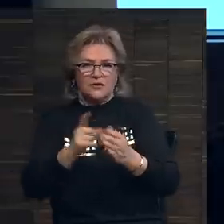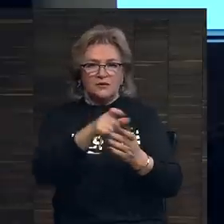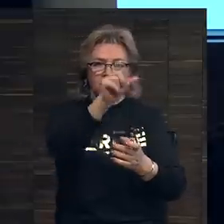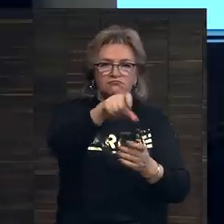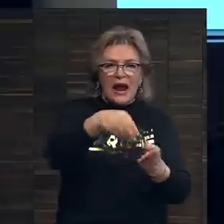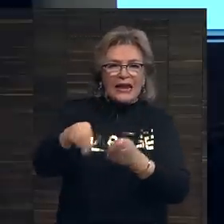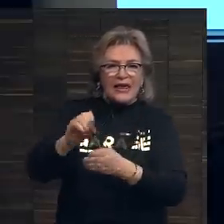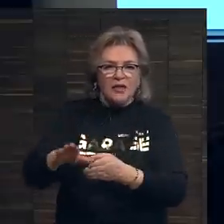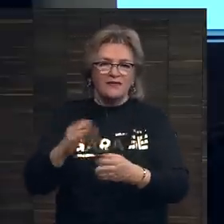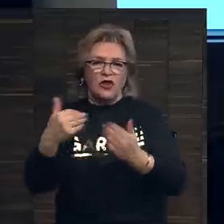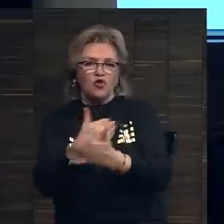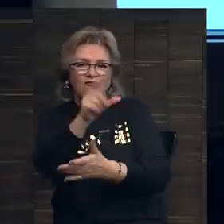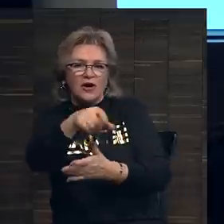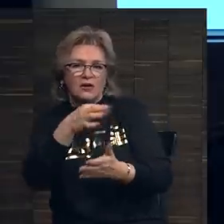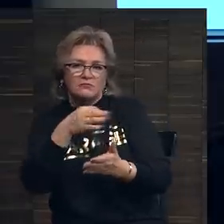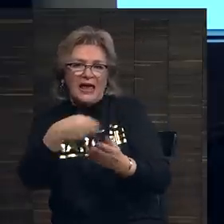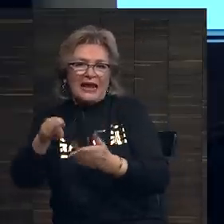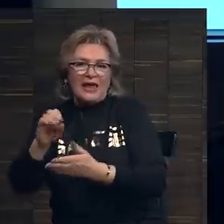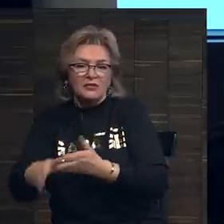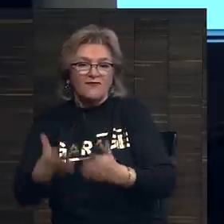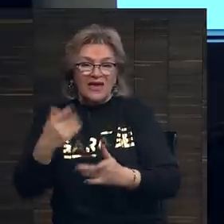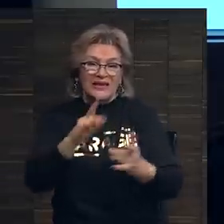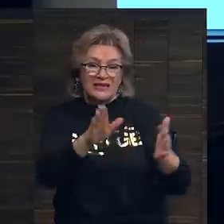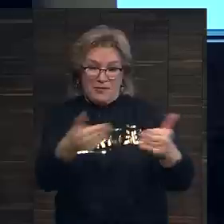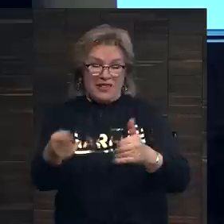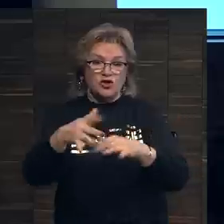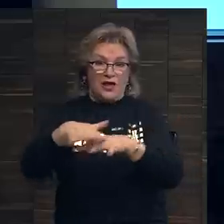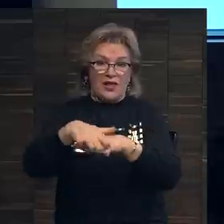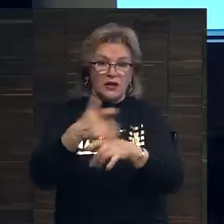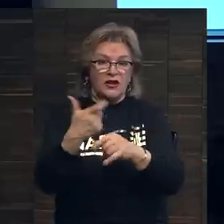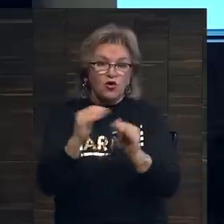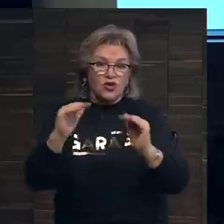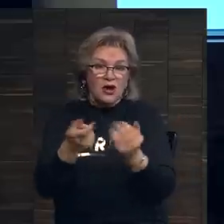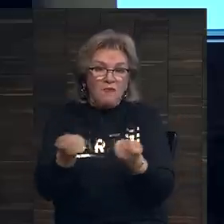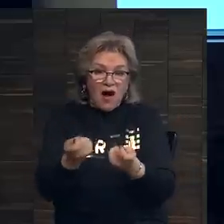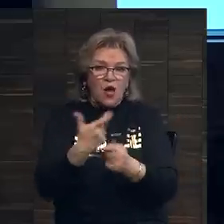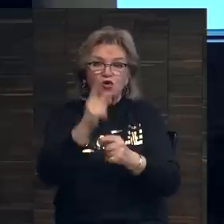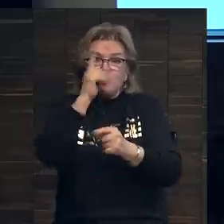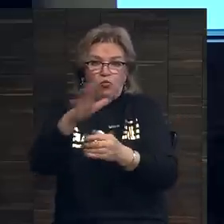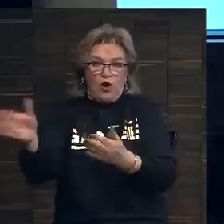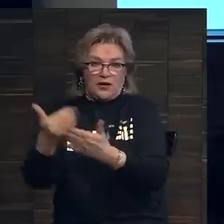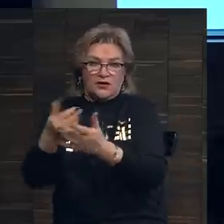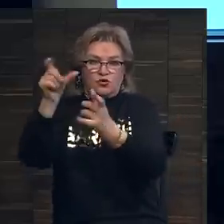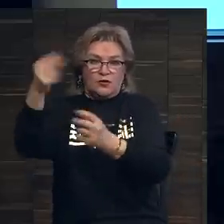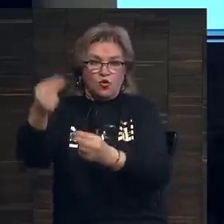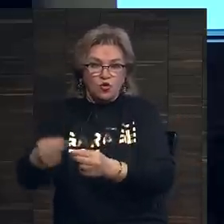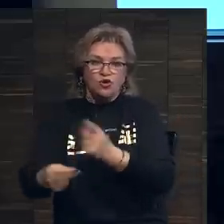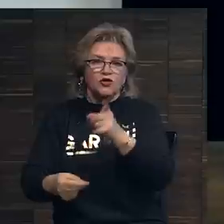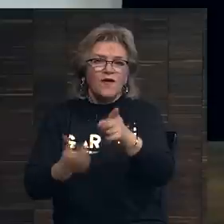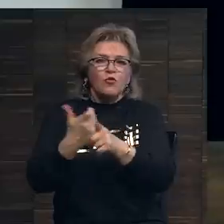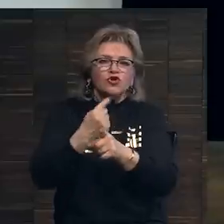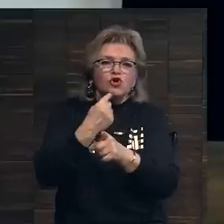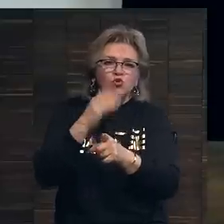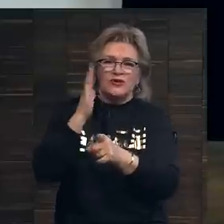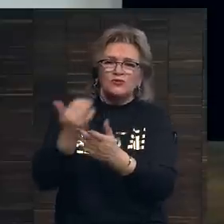клиентов и новых клиентов. Если предложение на этом рынке очень ограничено, если это очень популярный художник, то вам очень